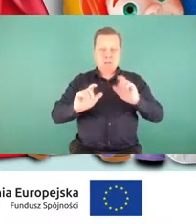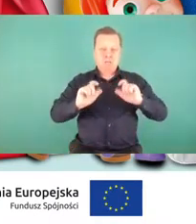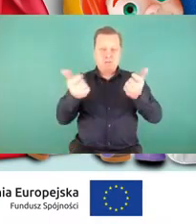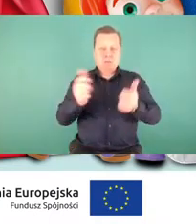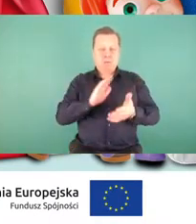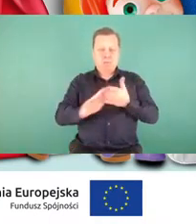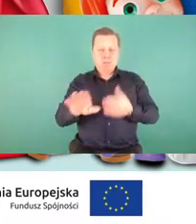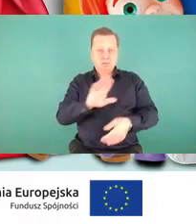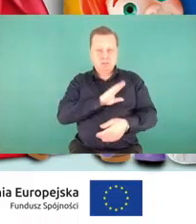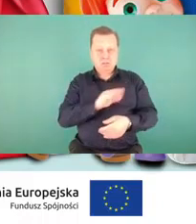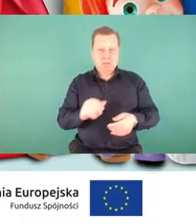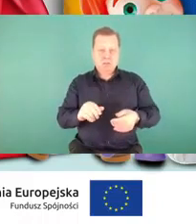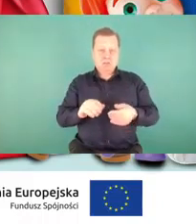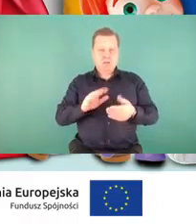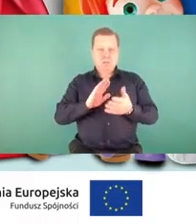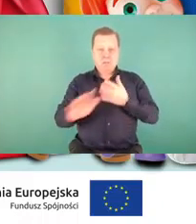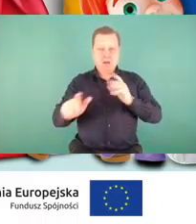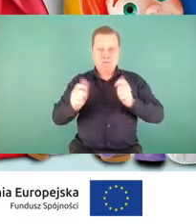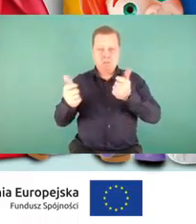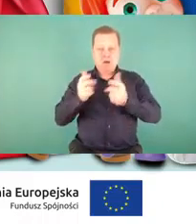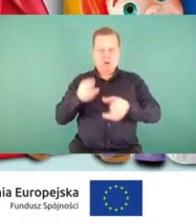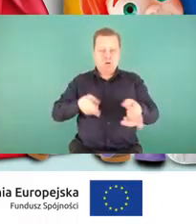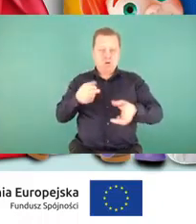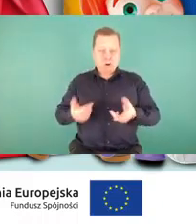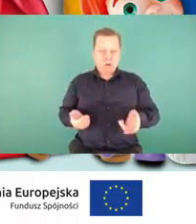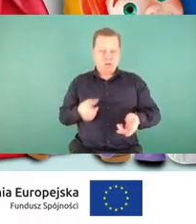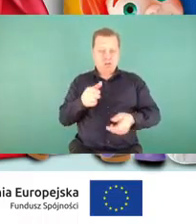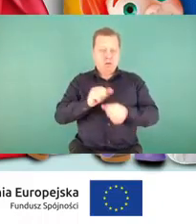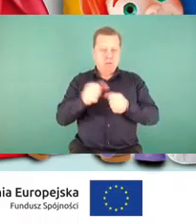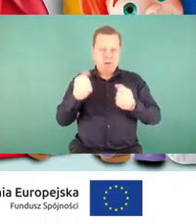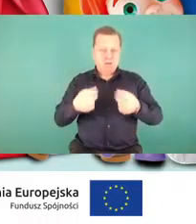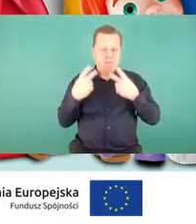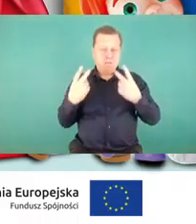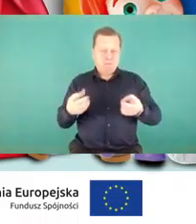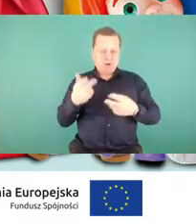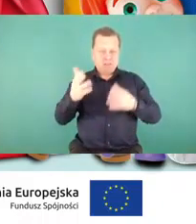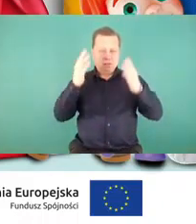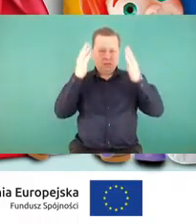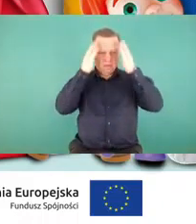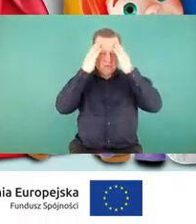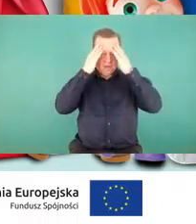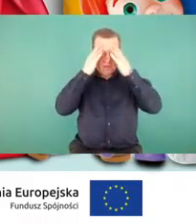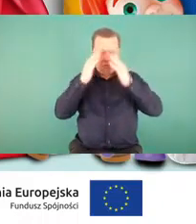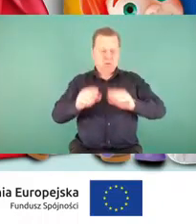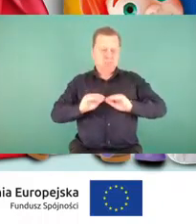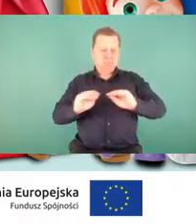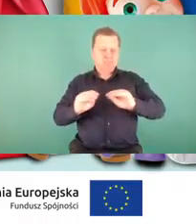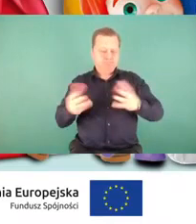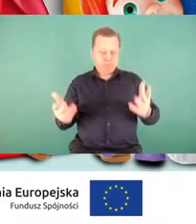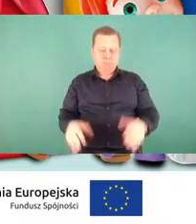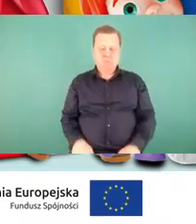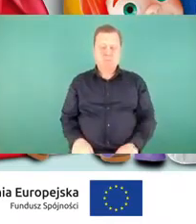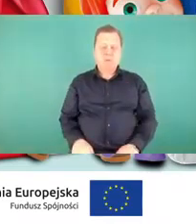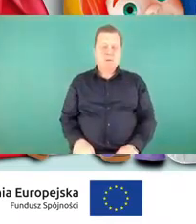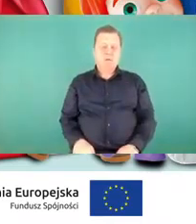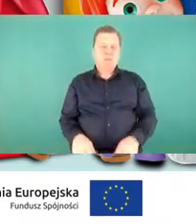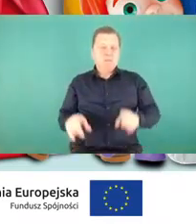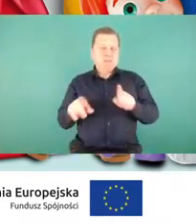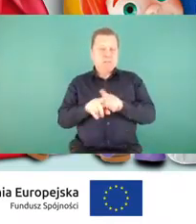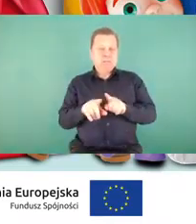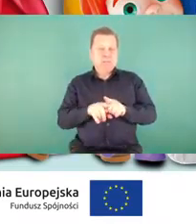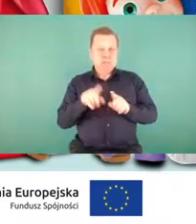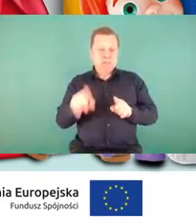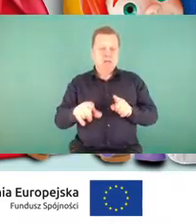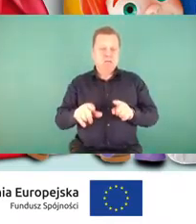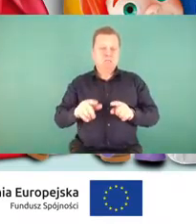wypadków kolejowych. To wszystko ma ogromne znaczenie dla kształtowania świadomości ruchu drogowego. Również działania związane z penalizacją,